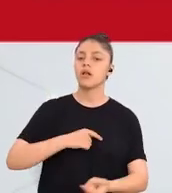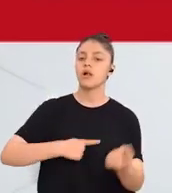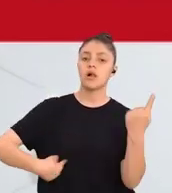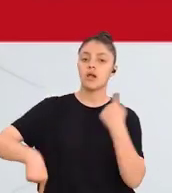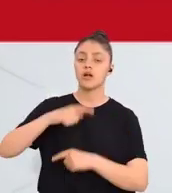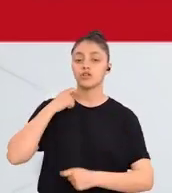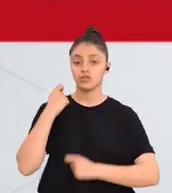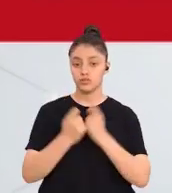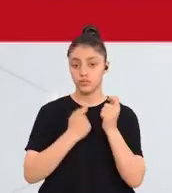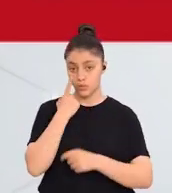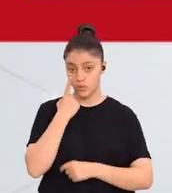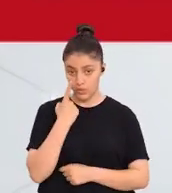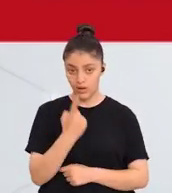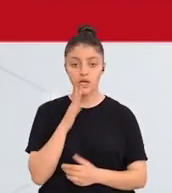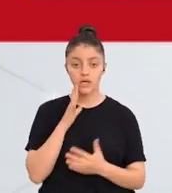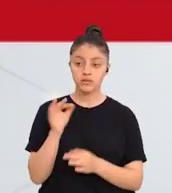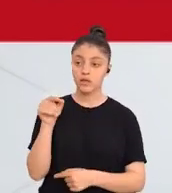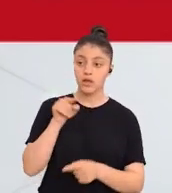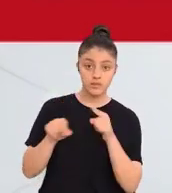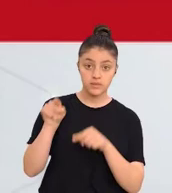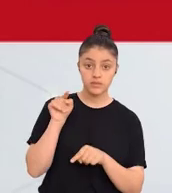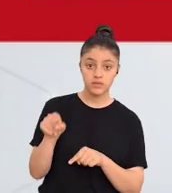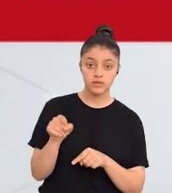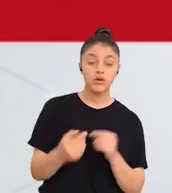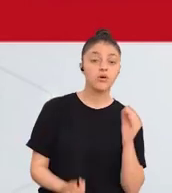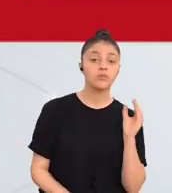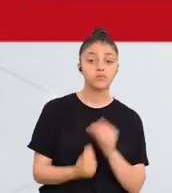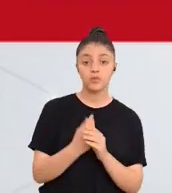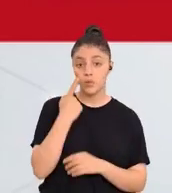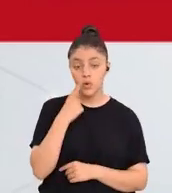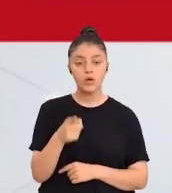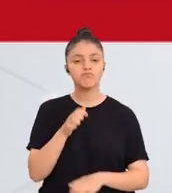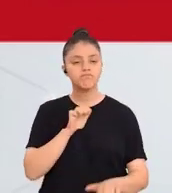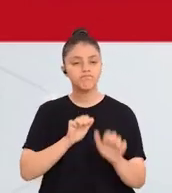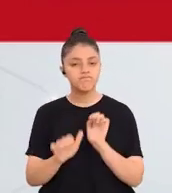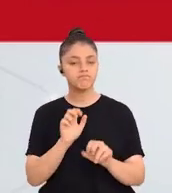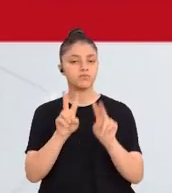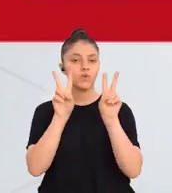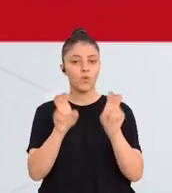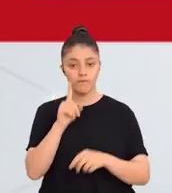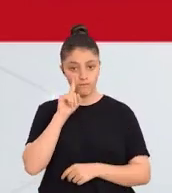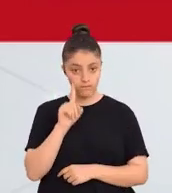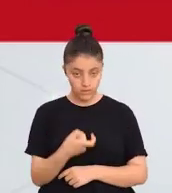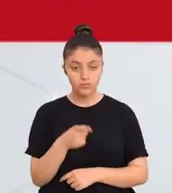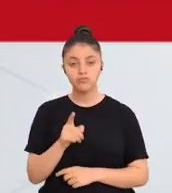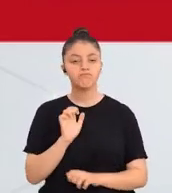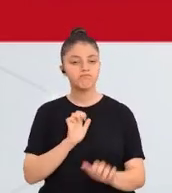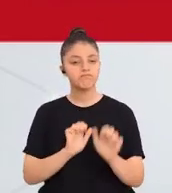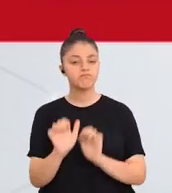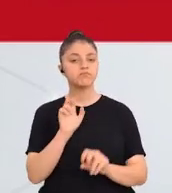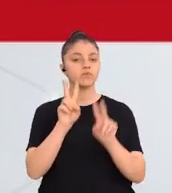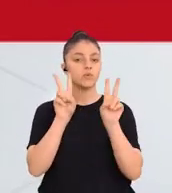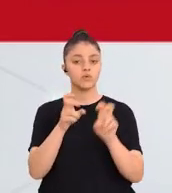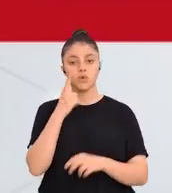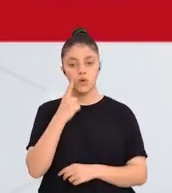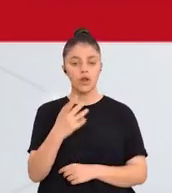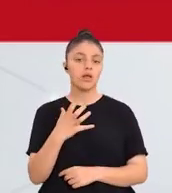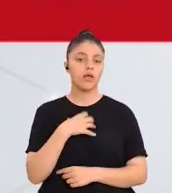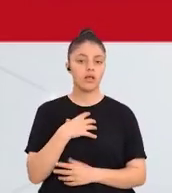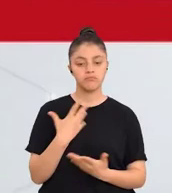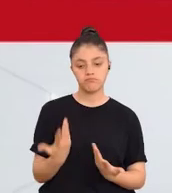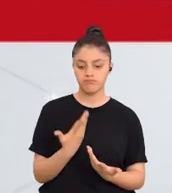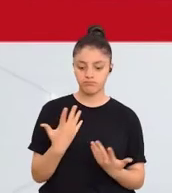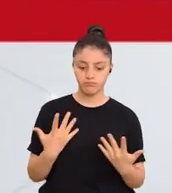olan, onun uygulayıcıları olan kişilerde oluşabilecek bu dirençleri fark edip ve bu dirençlerin